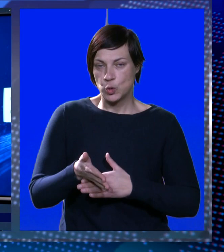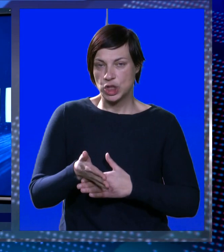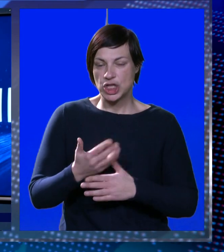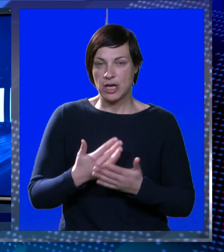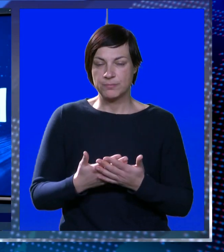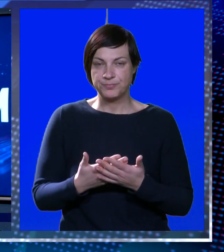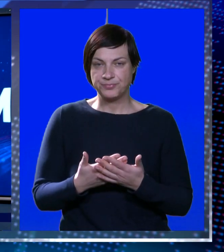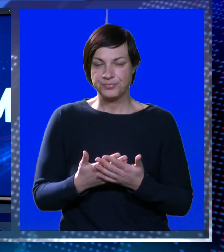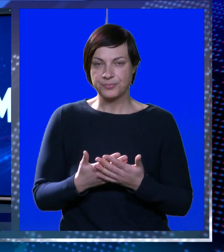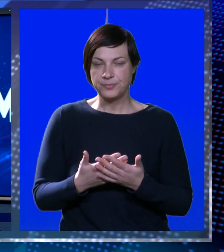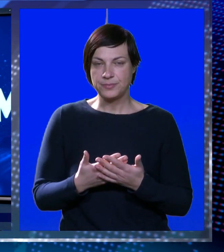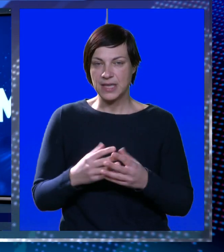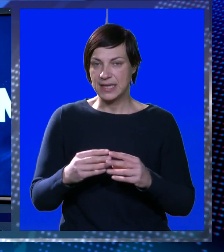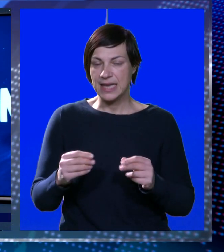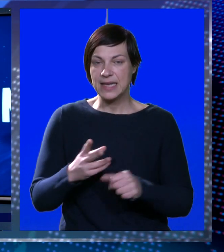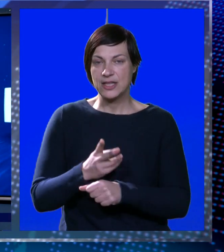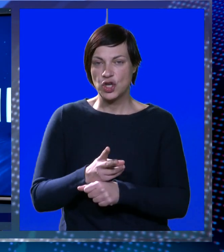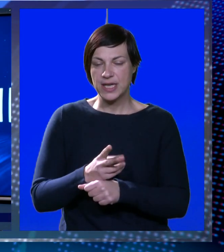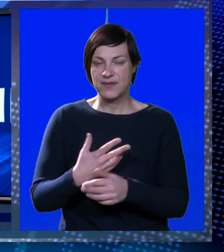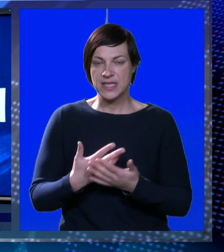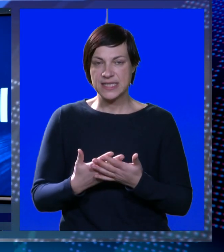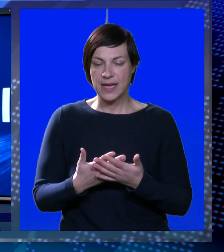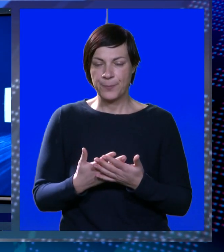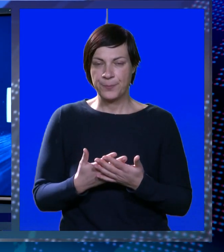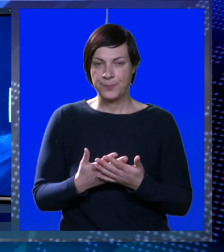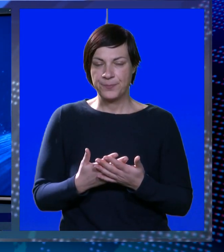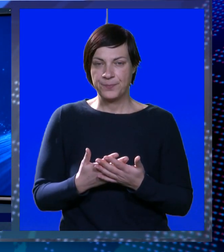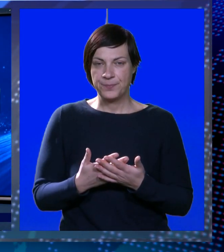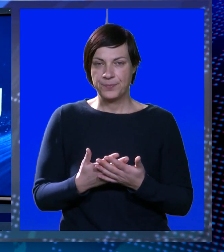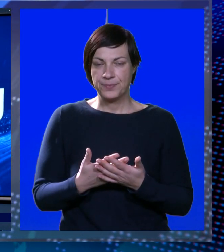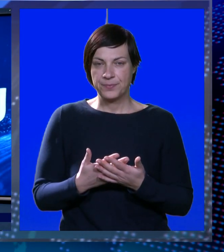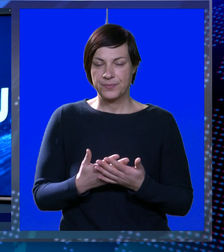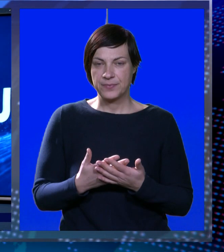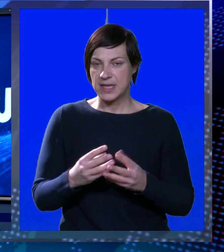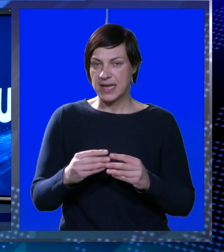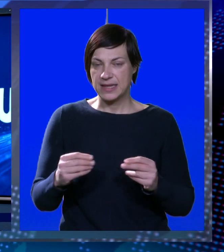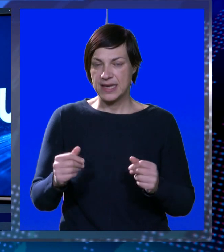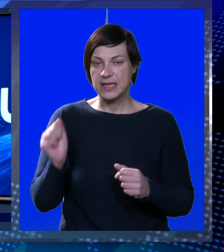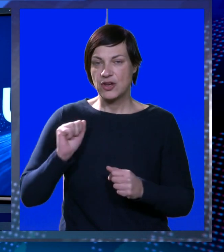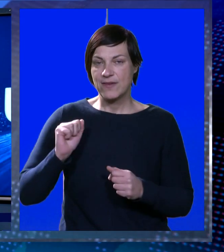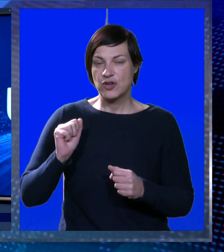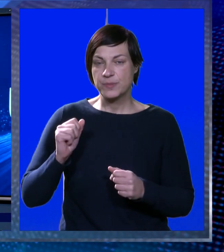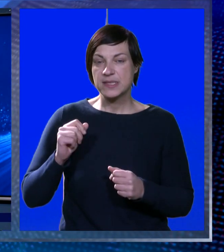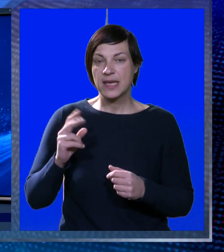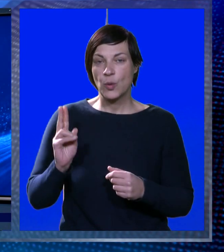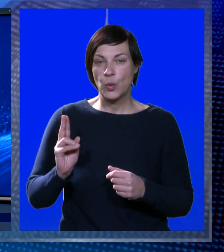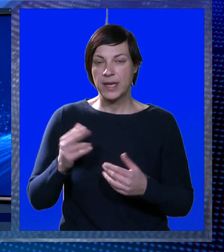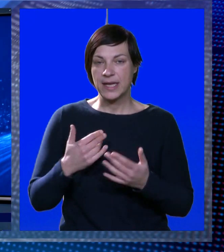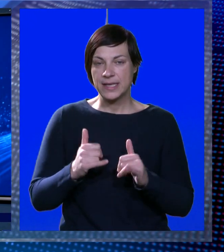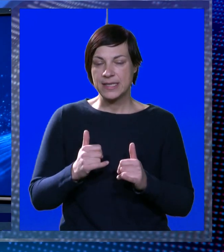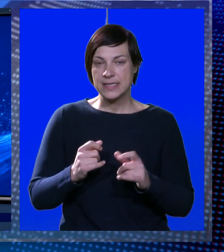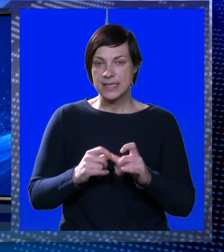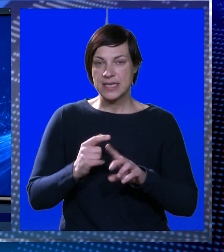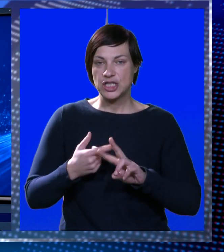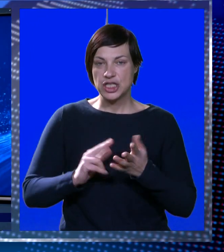ušao na teritorij Hrvatske, dakle na teritoriju Europske unije, sad na